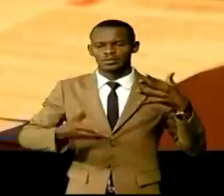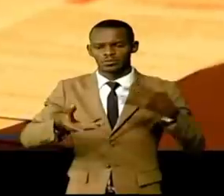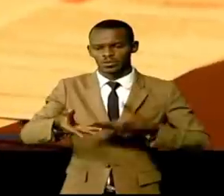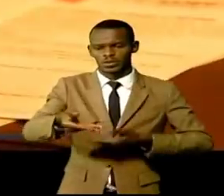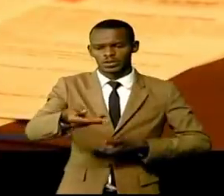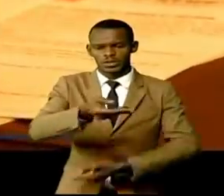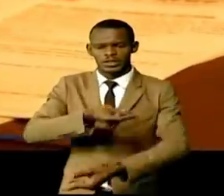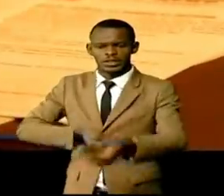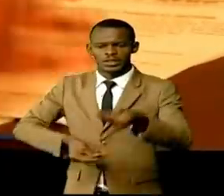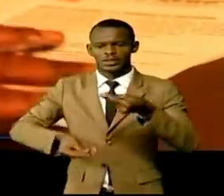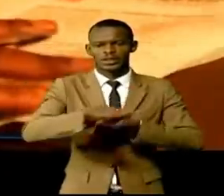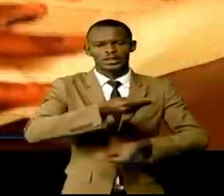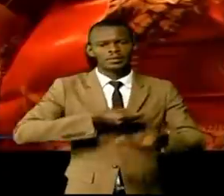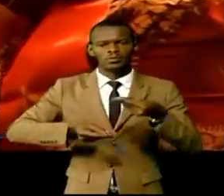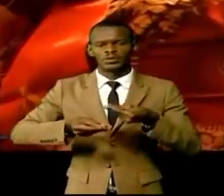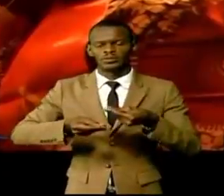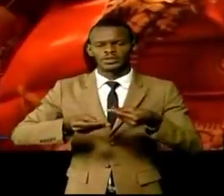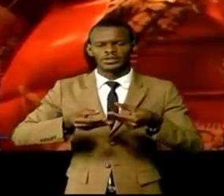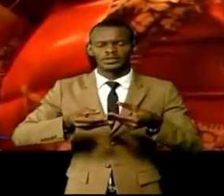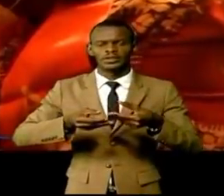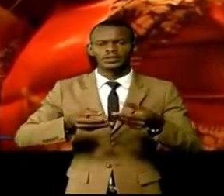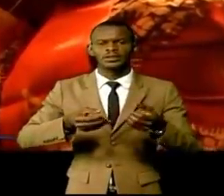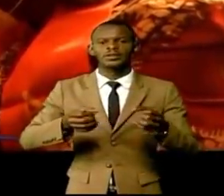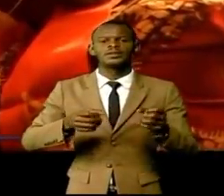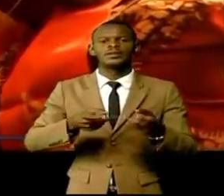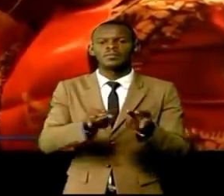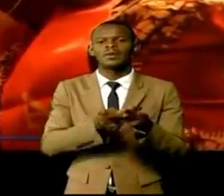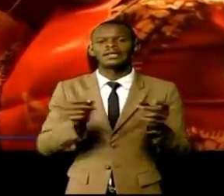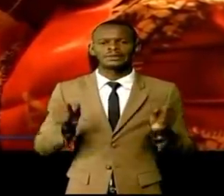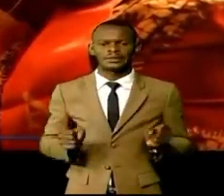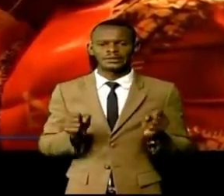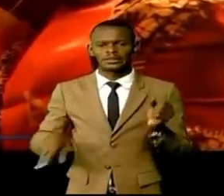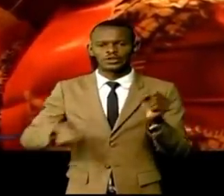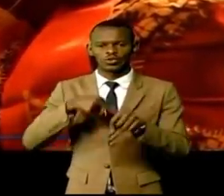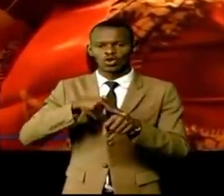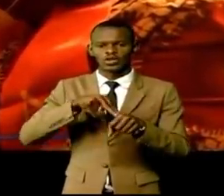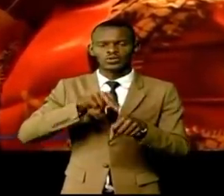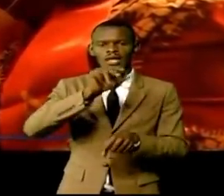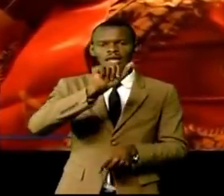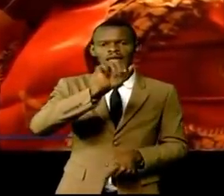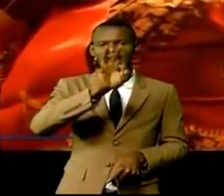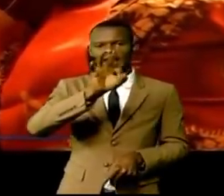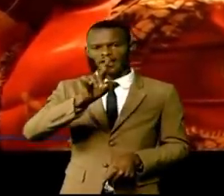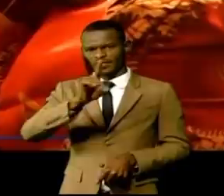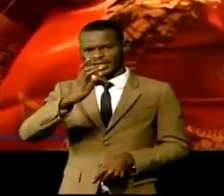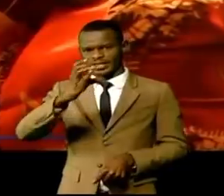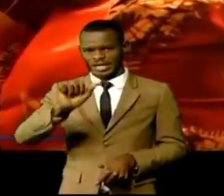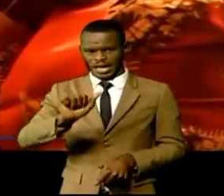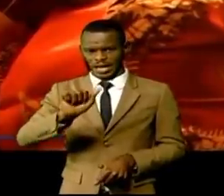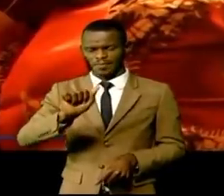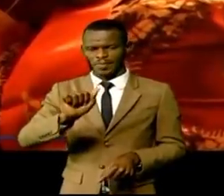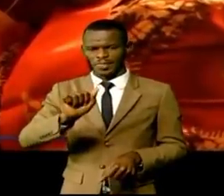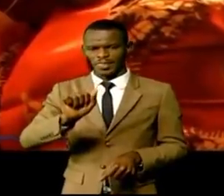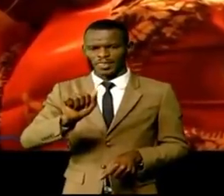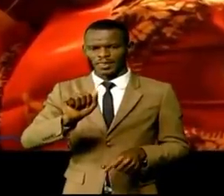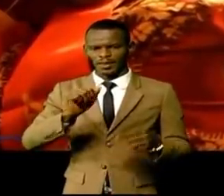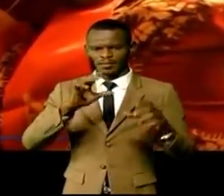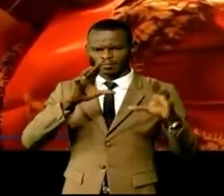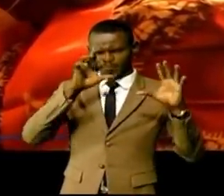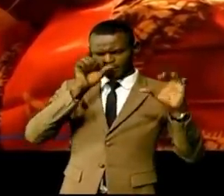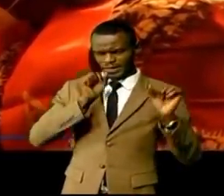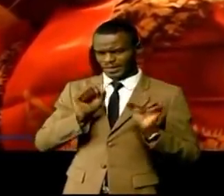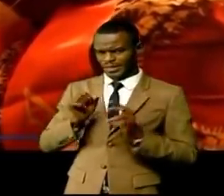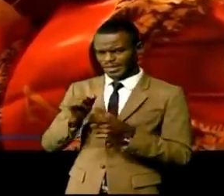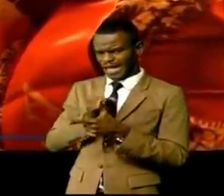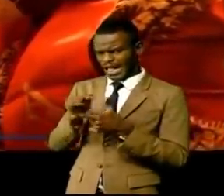février 2022 au siège national du régroupement politique AFDC sous la supervision de madame Marie-Jacqueline Rombou